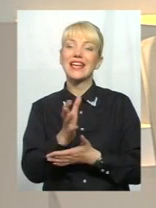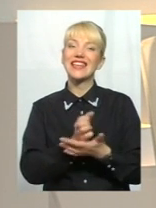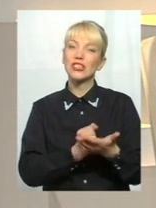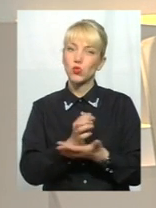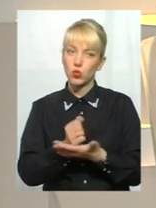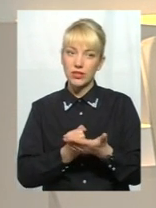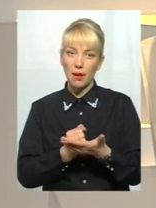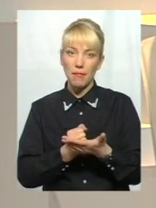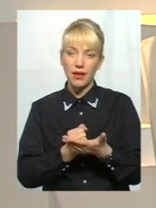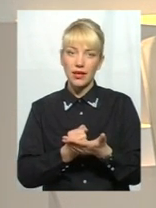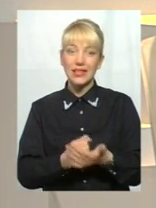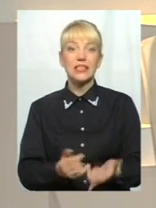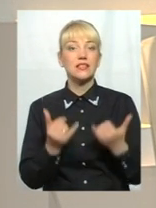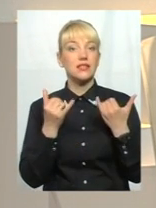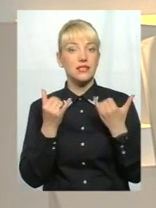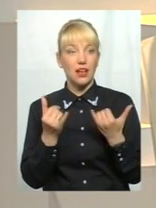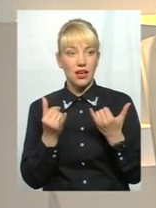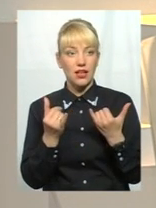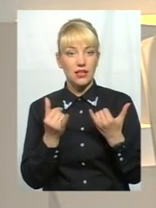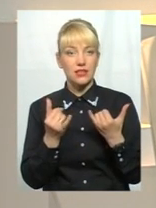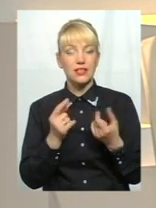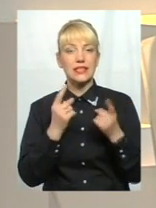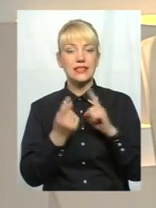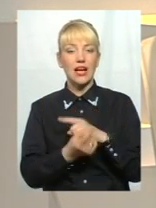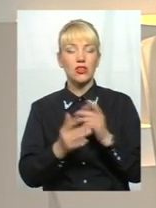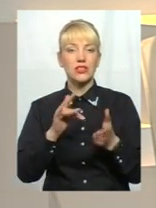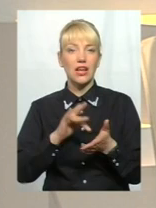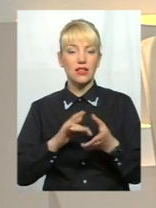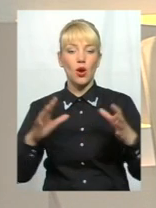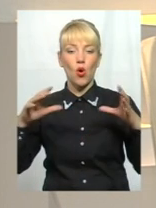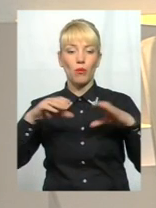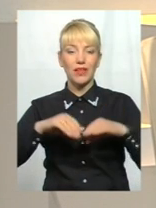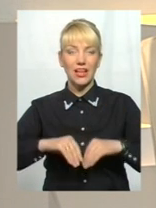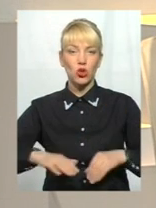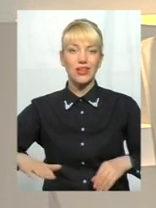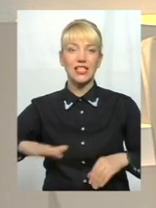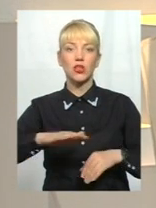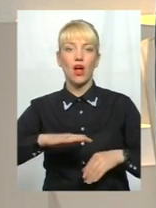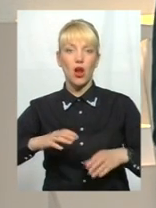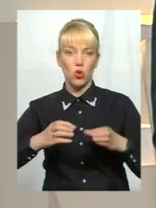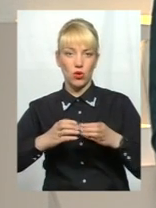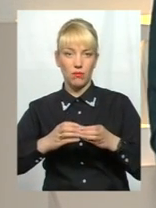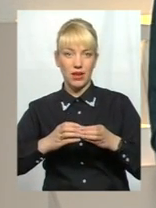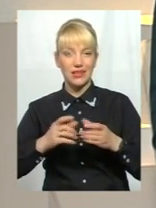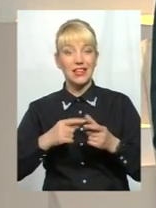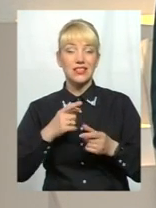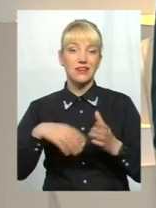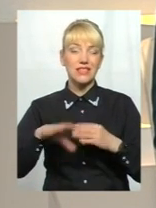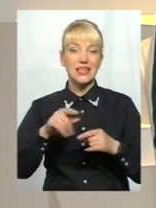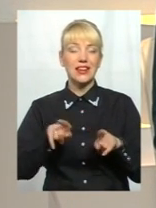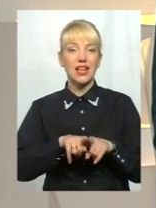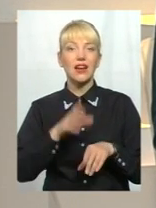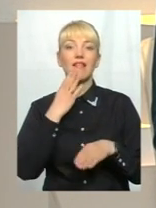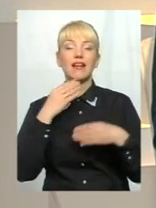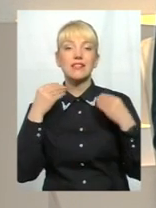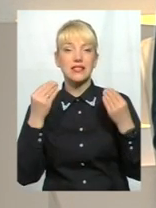зараз стало центром об'єднаної територіальної громади. Чи все так красиво і райдужно,